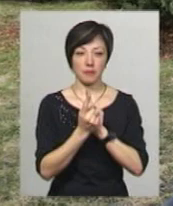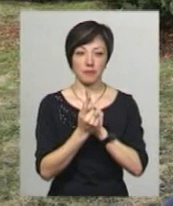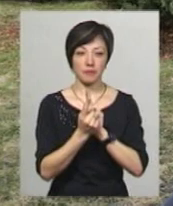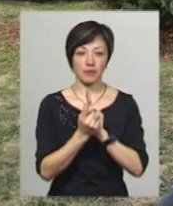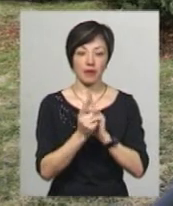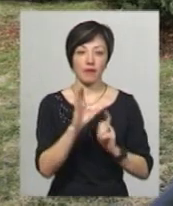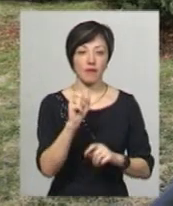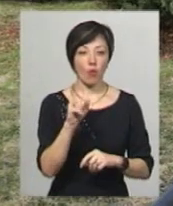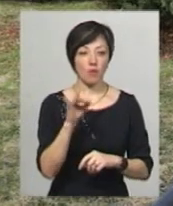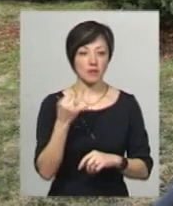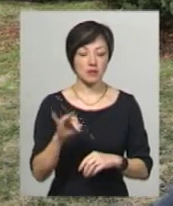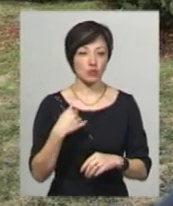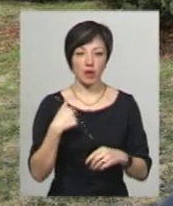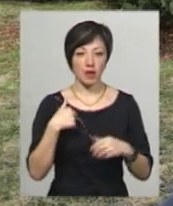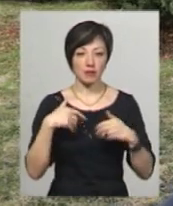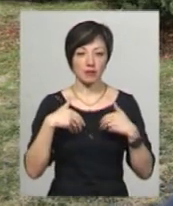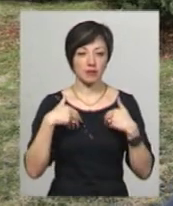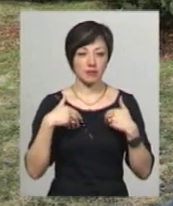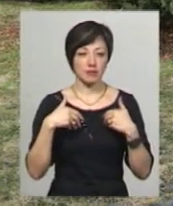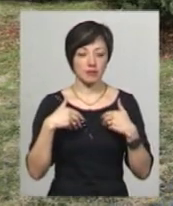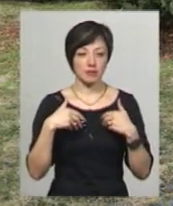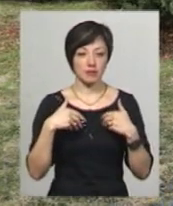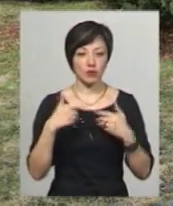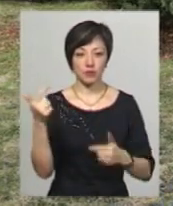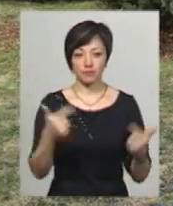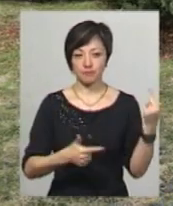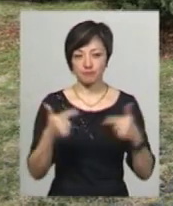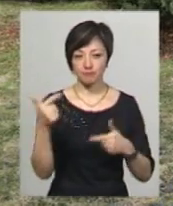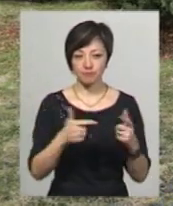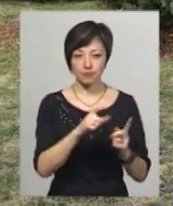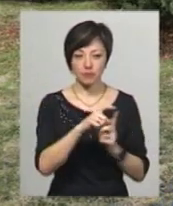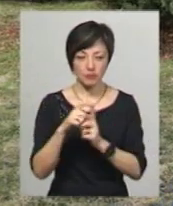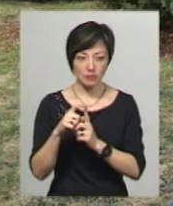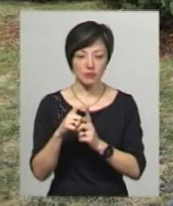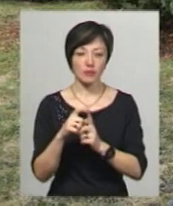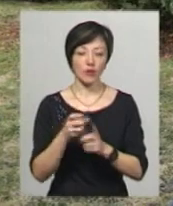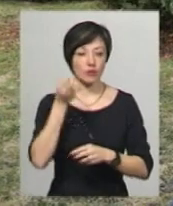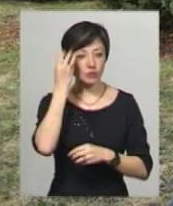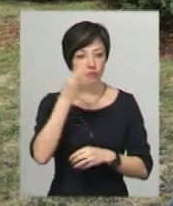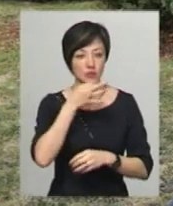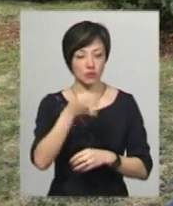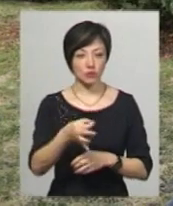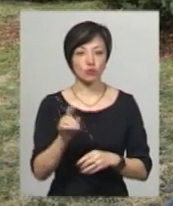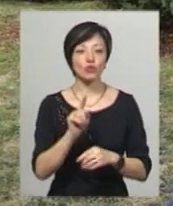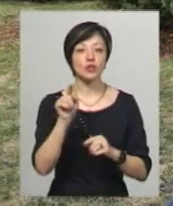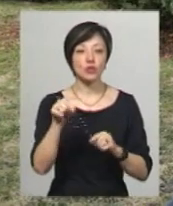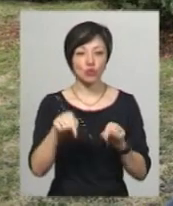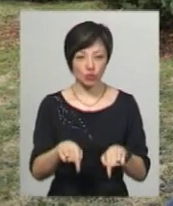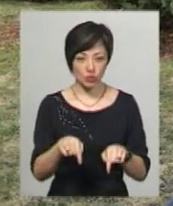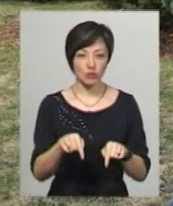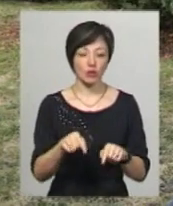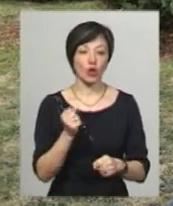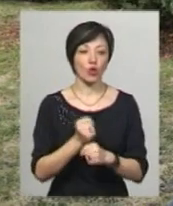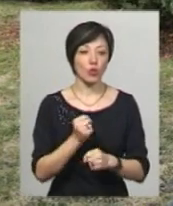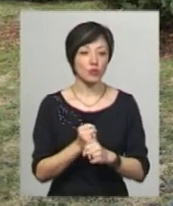Ваховський, щоб я не виражалася тими словами, які він сказав, скажу по-культурному, що ти тут пі